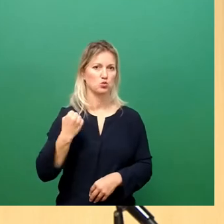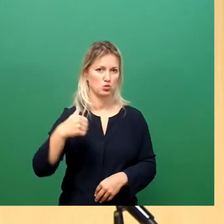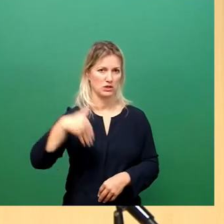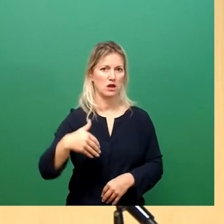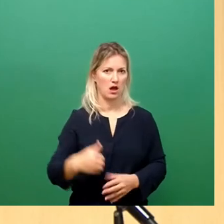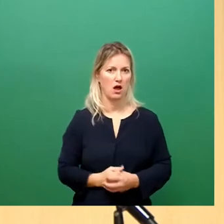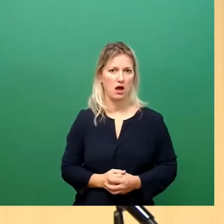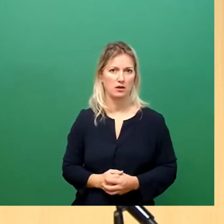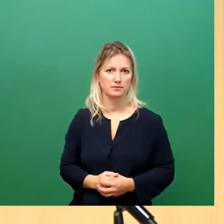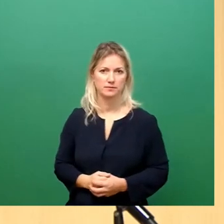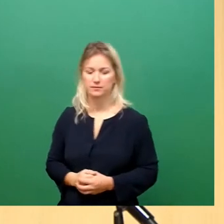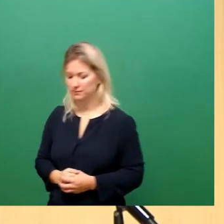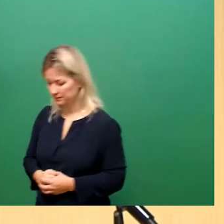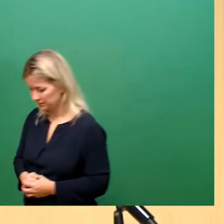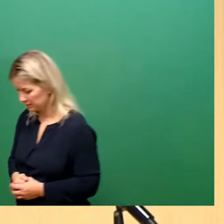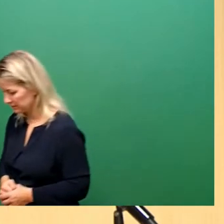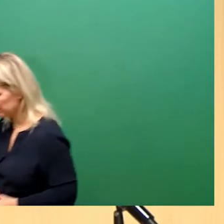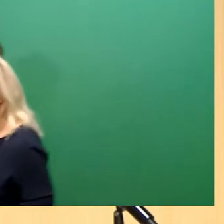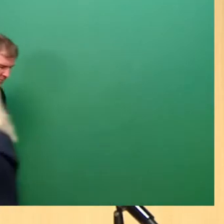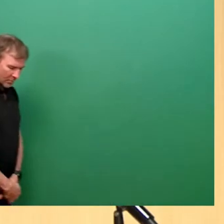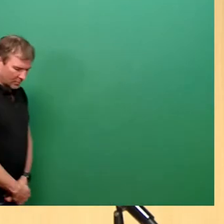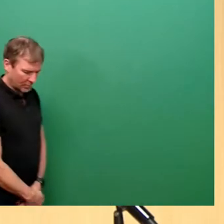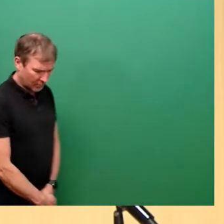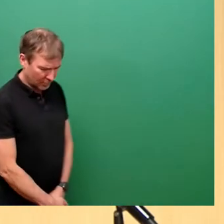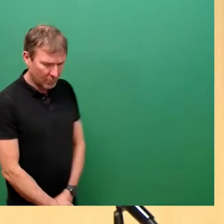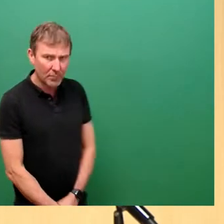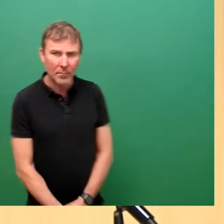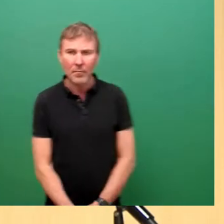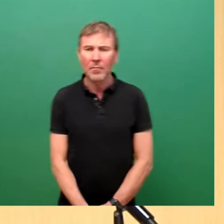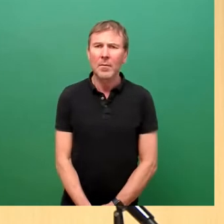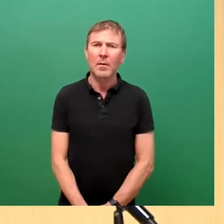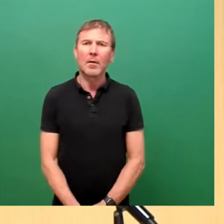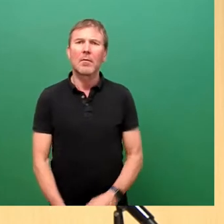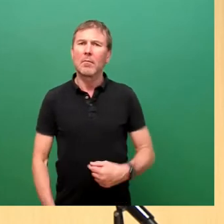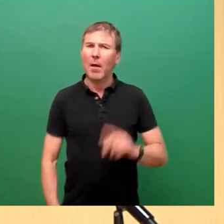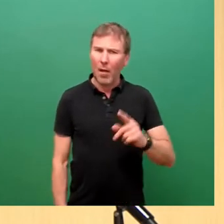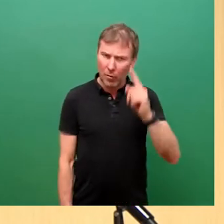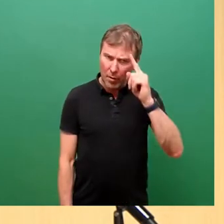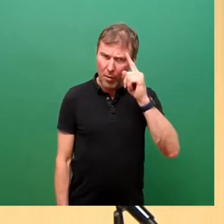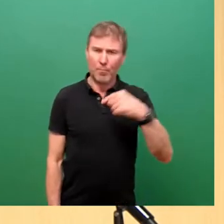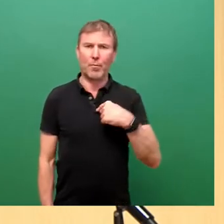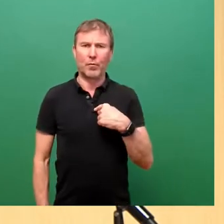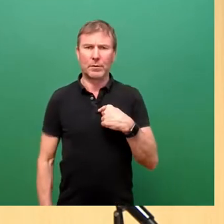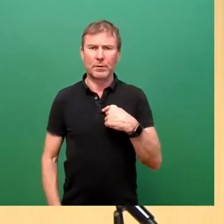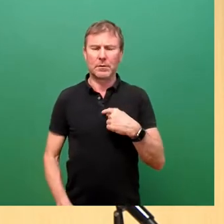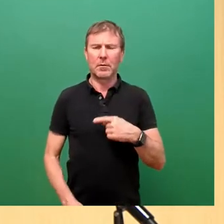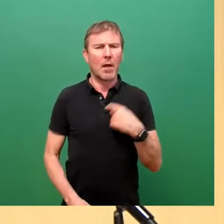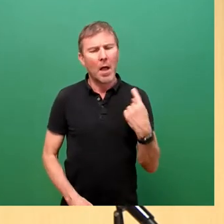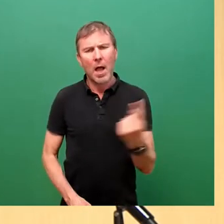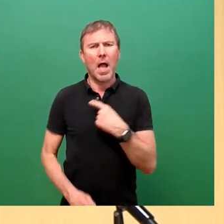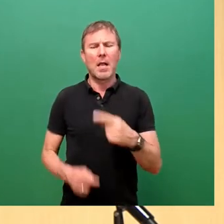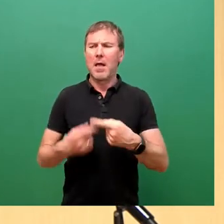Und mir ist es auch bewusst geworden, wir haben alle Vereine gemeinschaftlich mit dem Stadtsportbund angeschrieben,